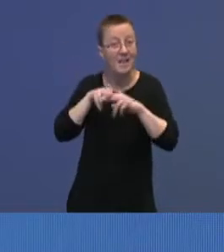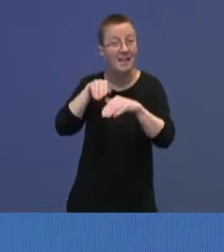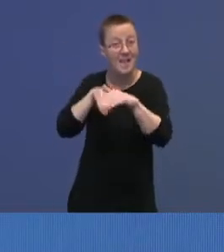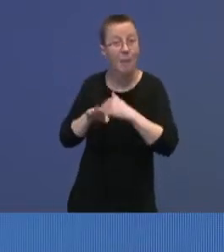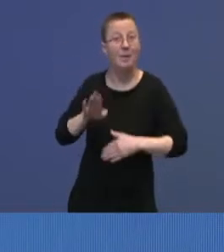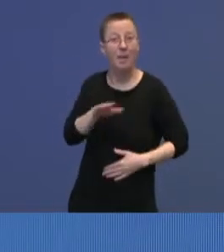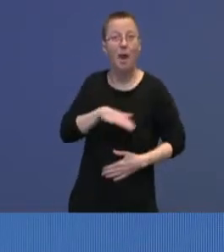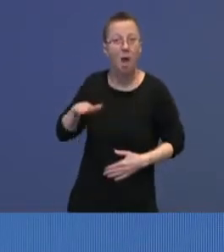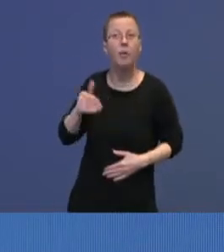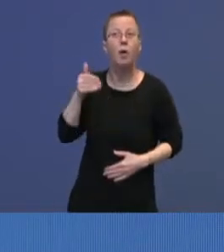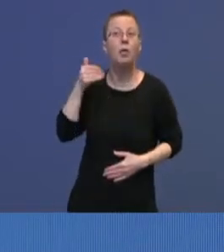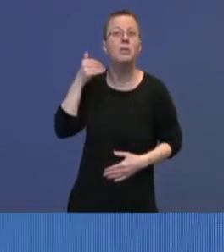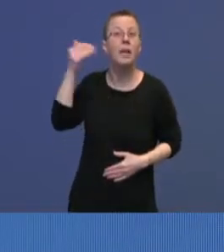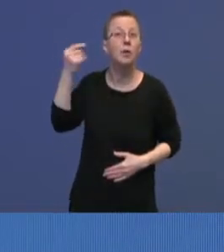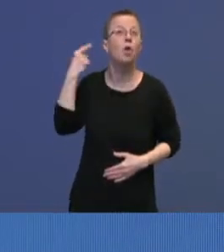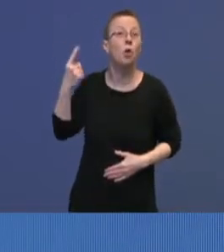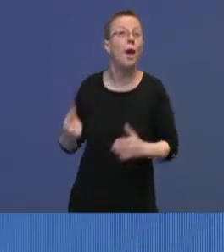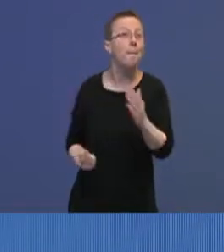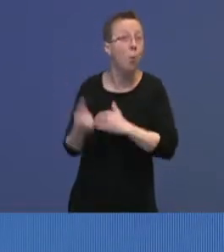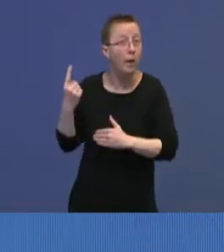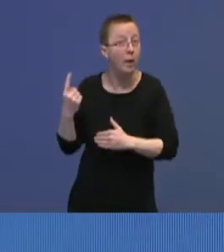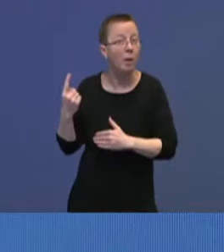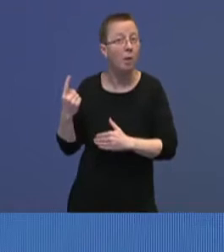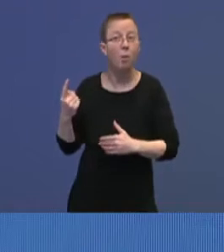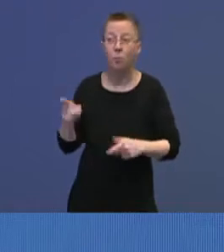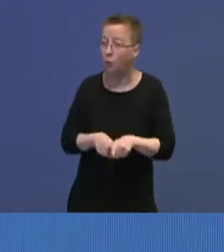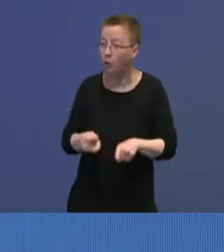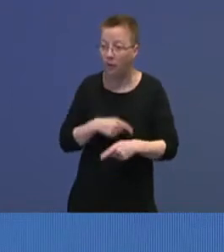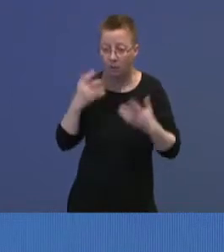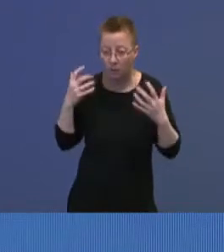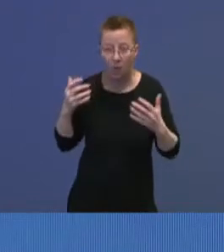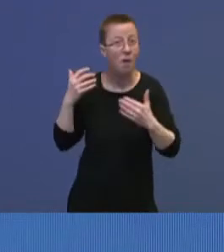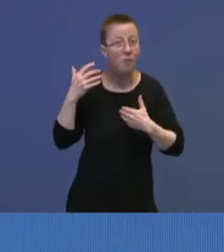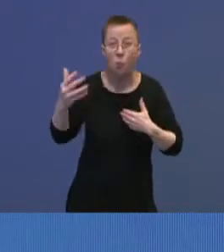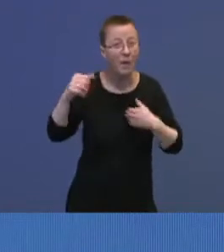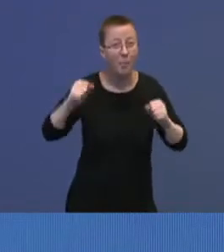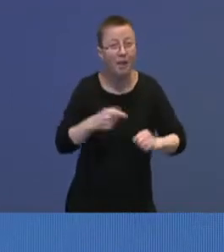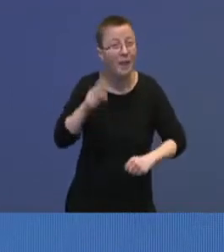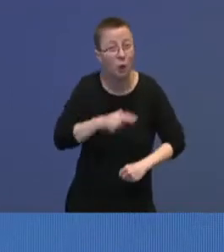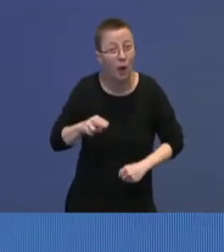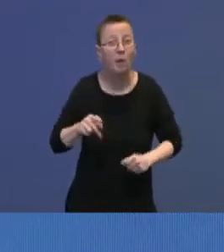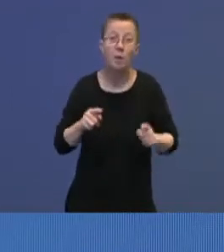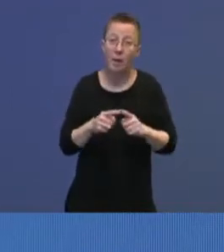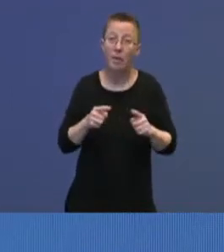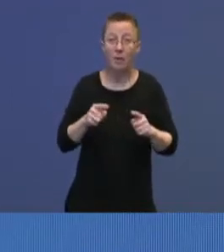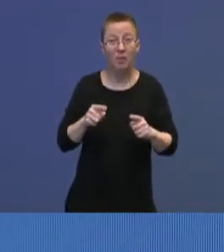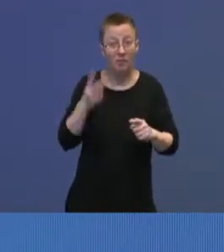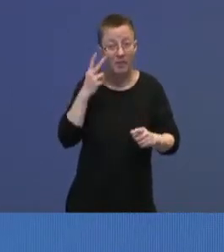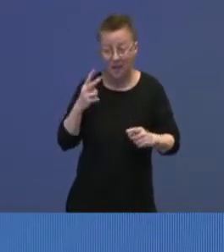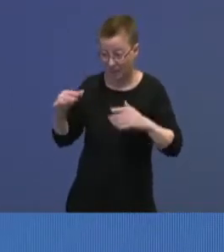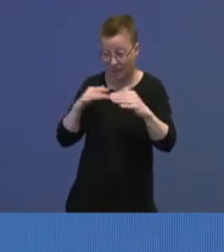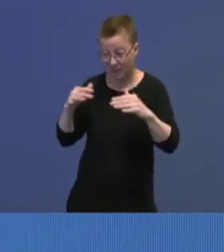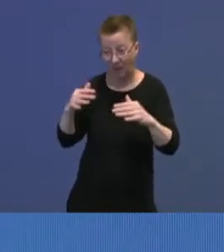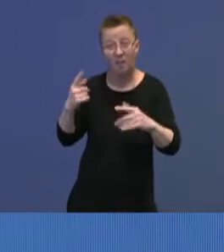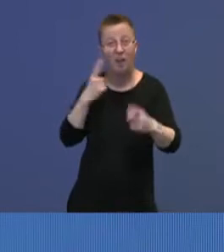Ukraina, når det er mulig. Og at det dermed er usikkert hvor lenge de vil bli i Norge. Men det følger jo av den tragedien krig er.